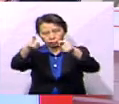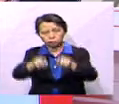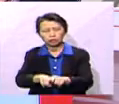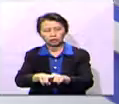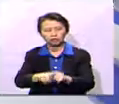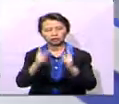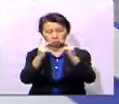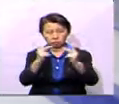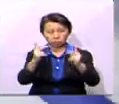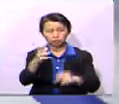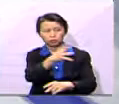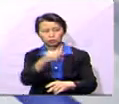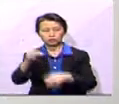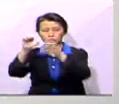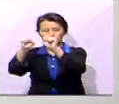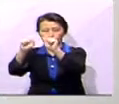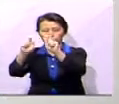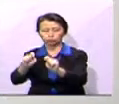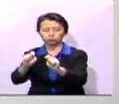antara Kamis dan Sabtu.